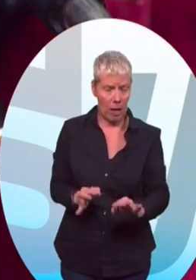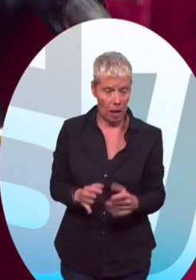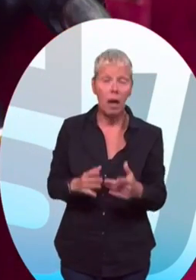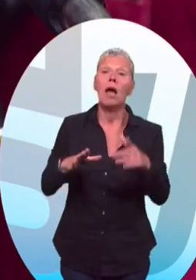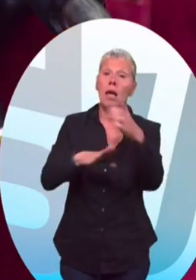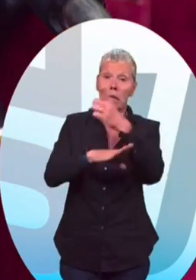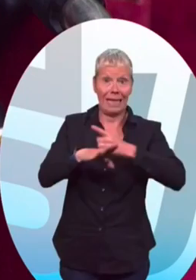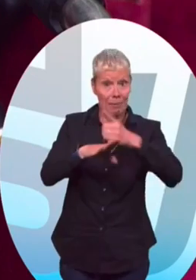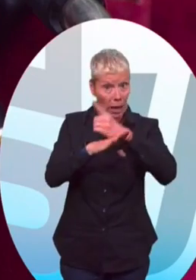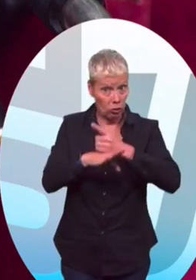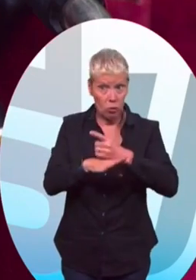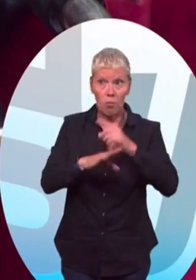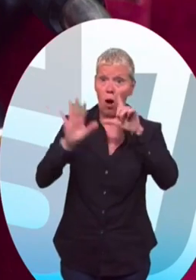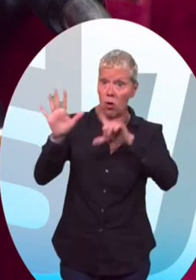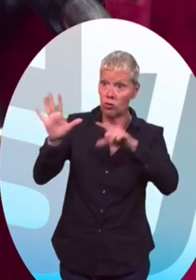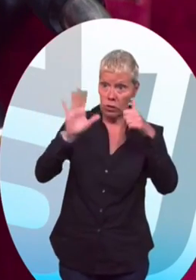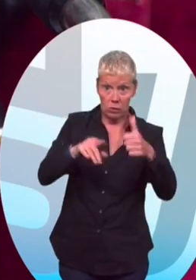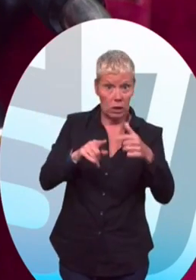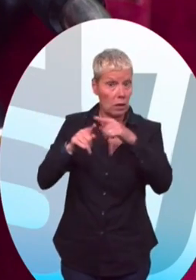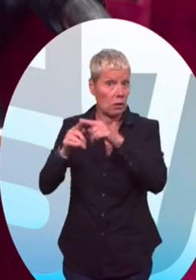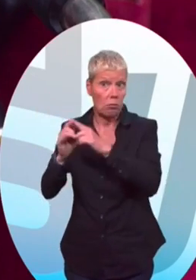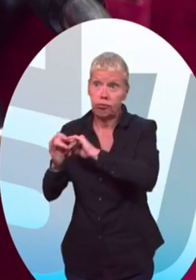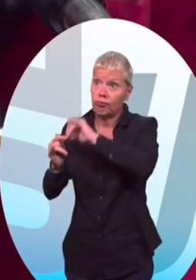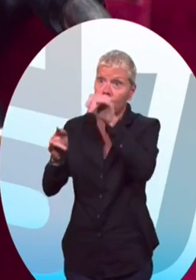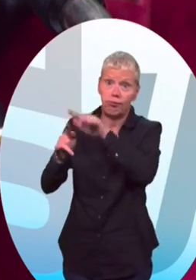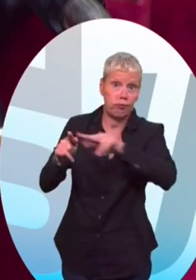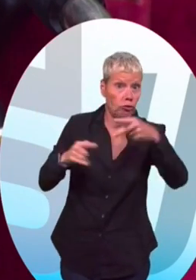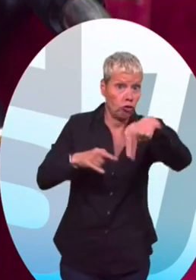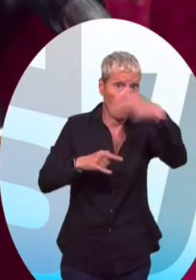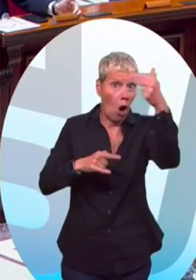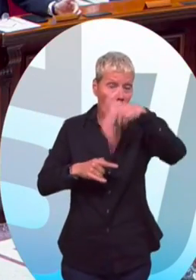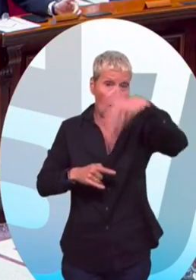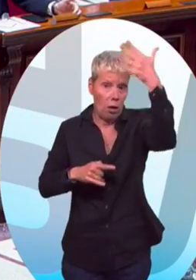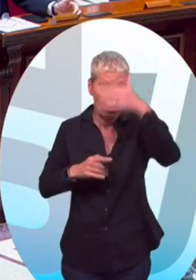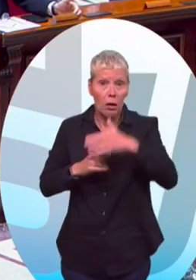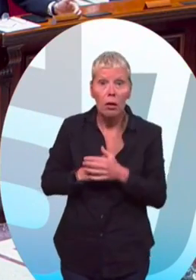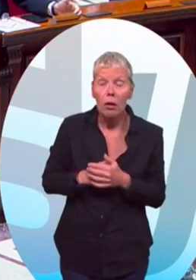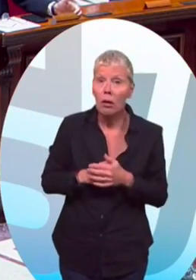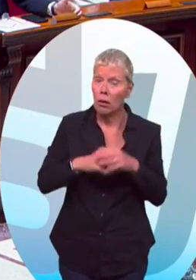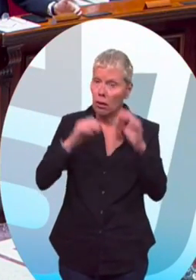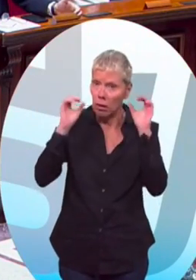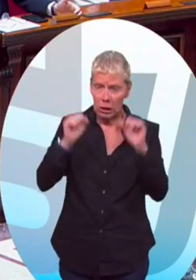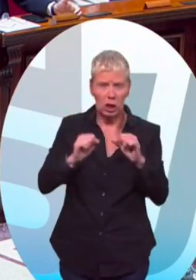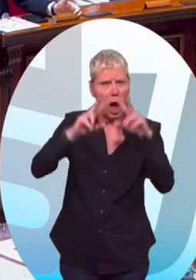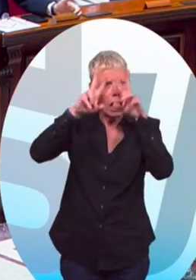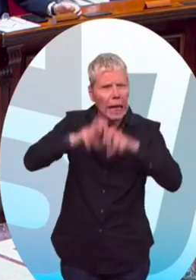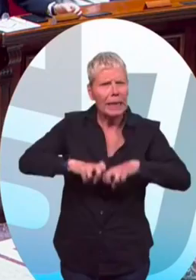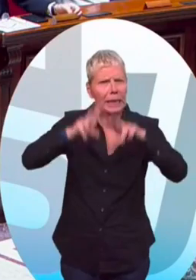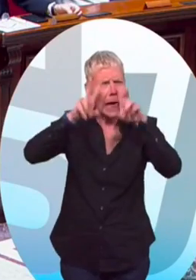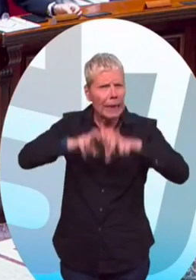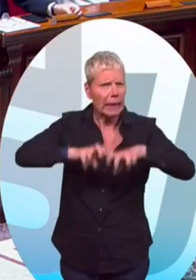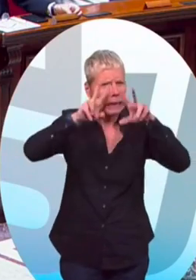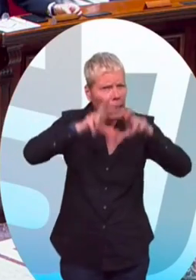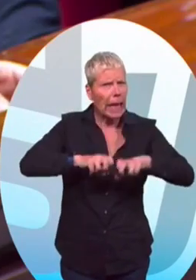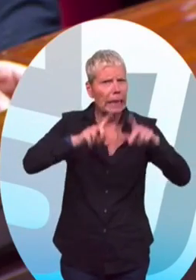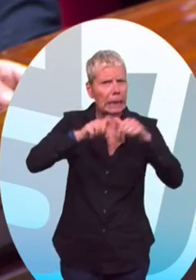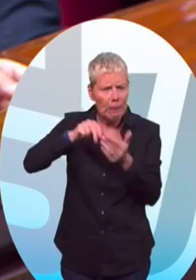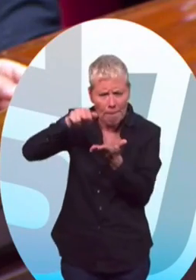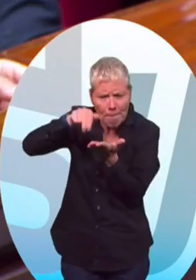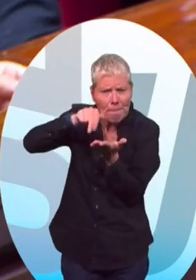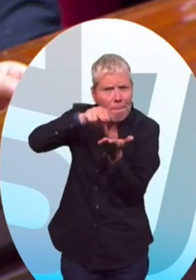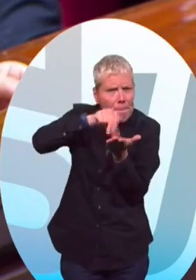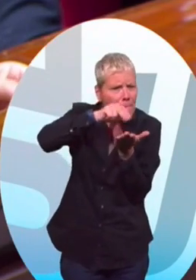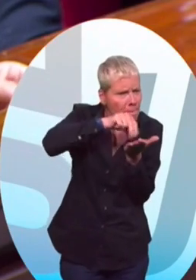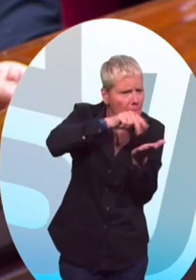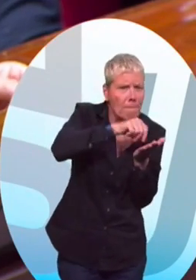-Maritime mais s'étend jusqu'à Valenciennes. Sur ces retombées, de nombreuses analyses ont d'ores et déjà été réalisées sur tous